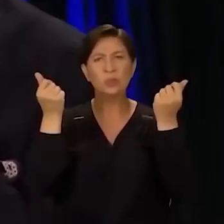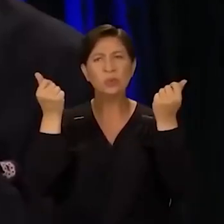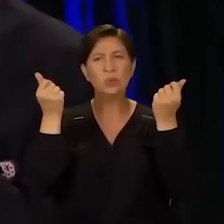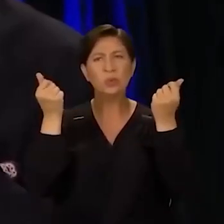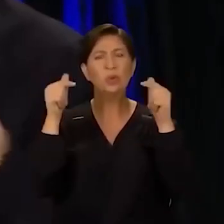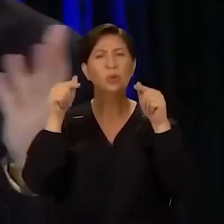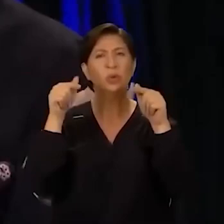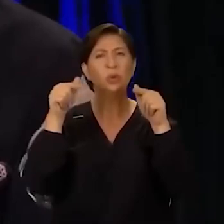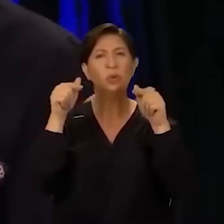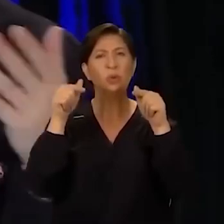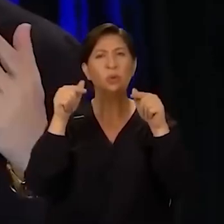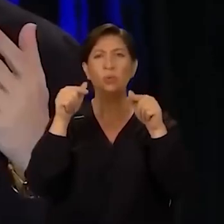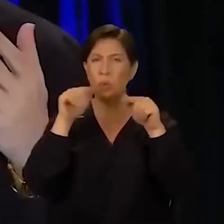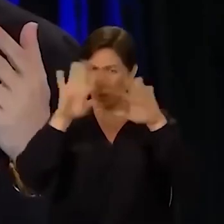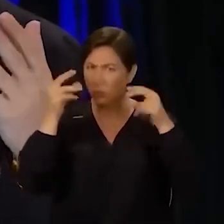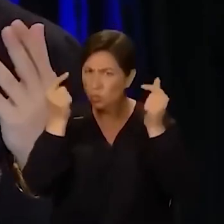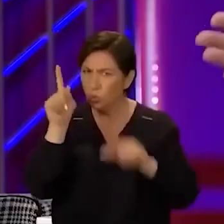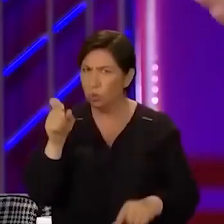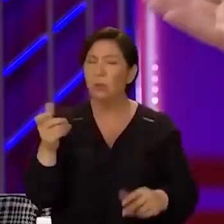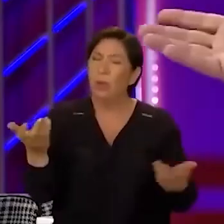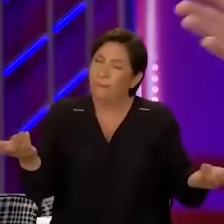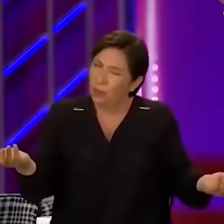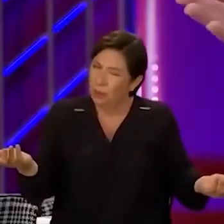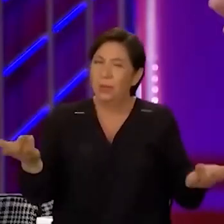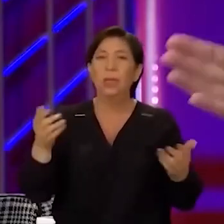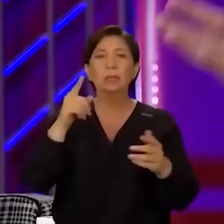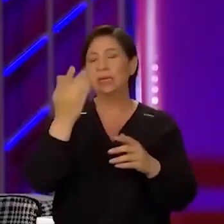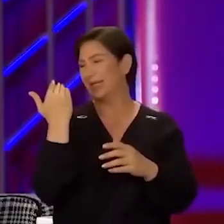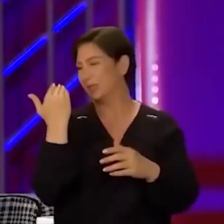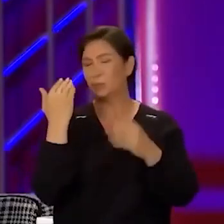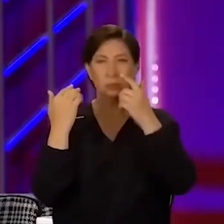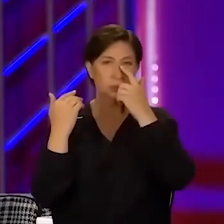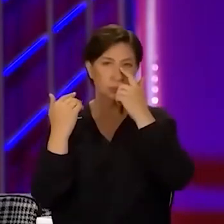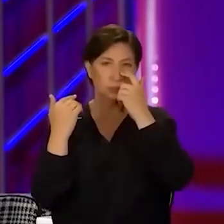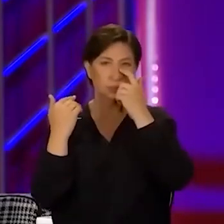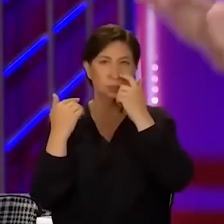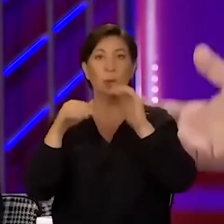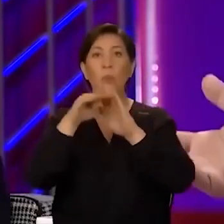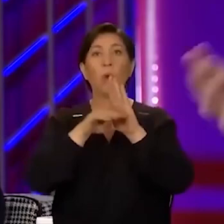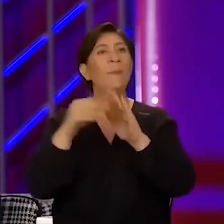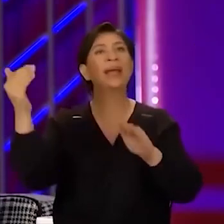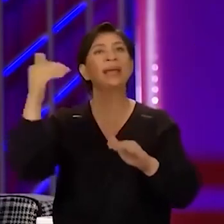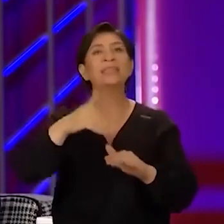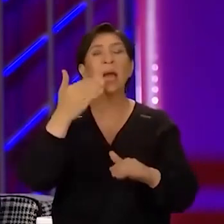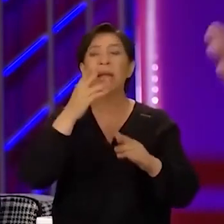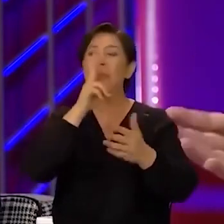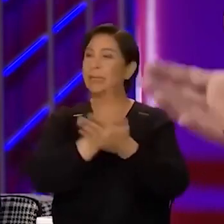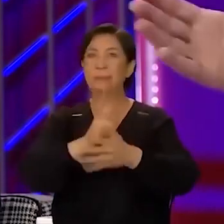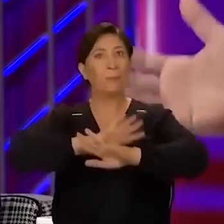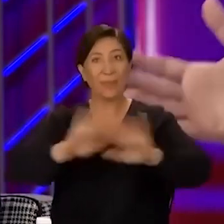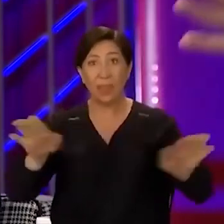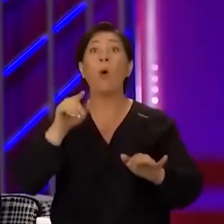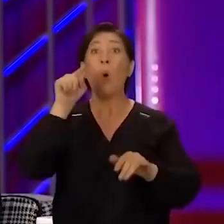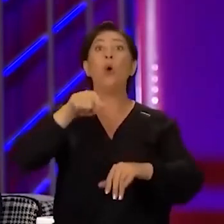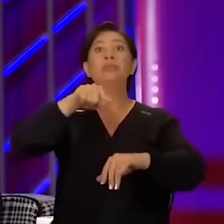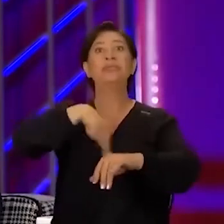Bunu ki hiç… Sen şey unuttun mu? Evet. Bunu sana geçen gün yani programa geleceğin belli olduktan sonra